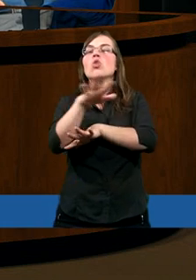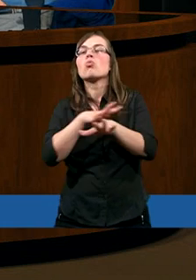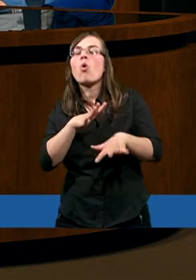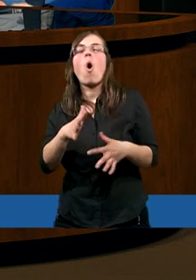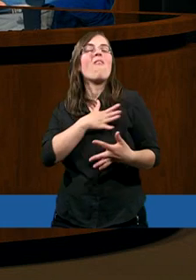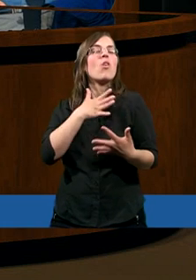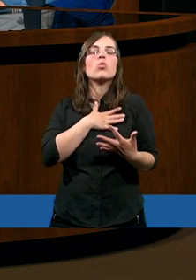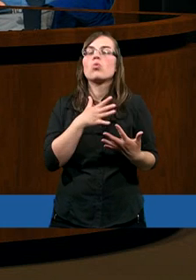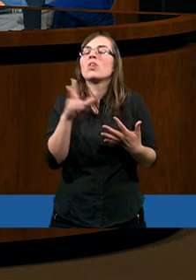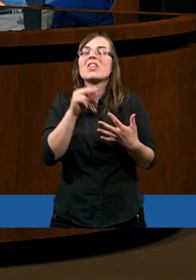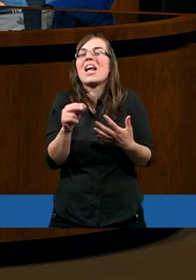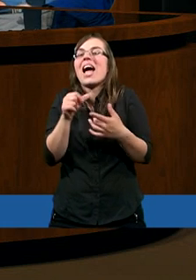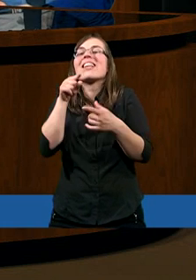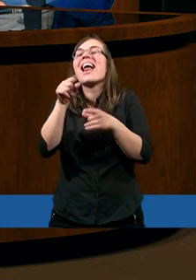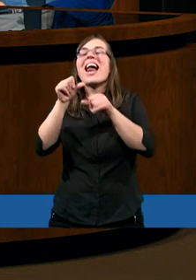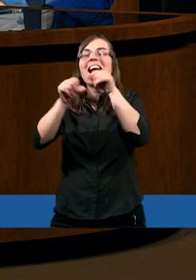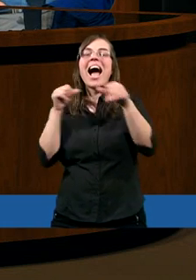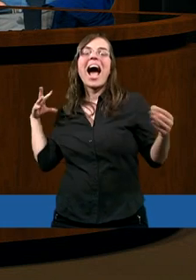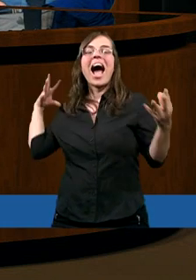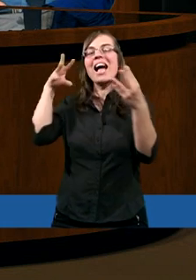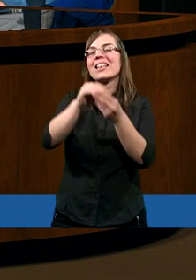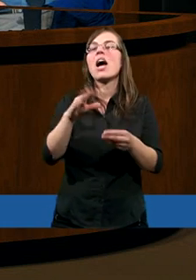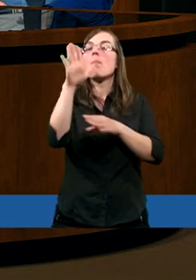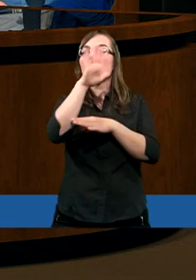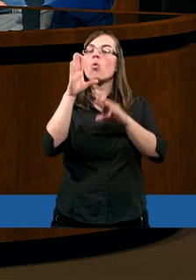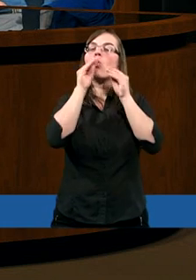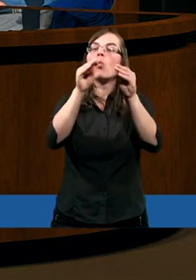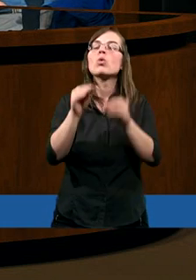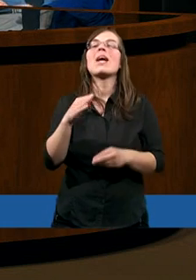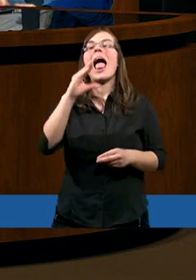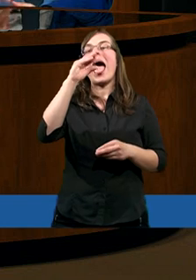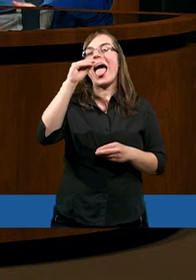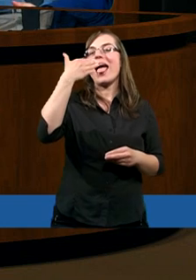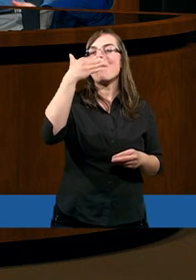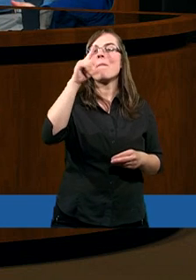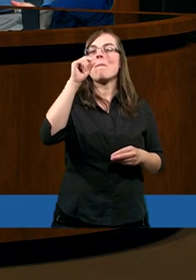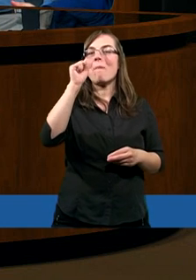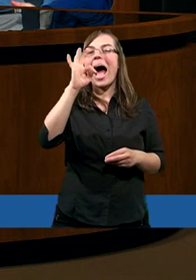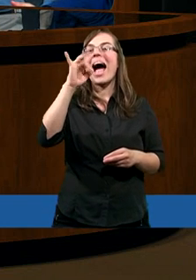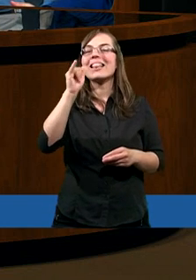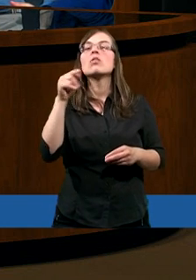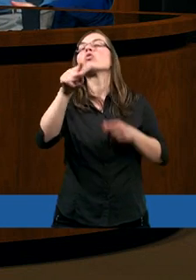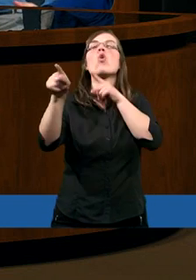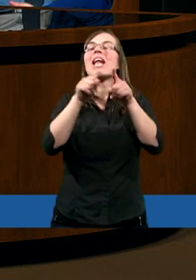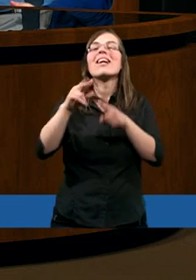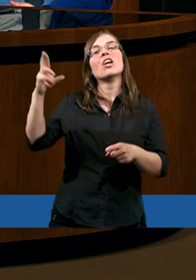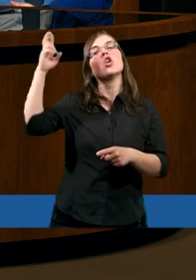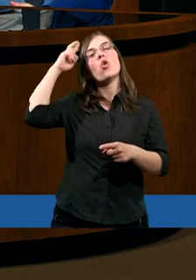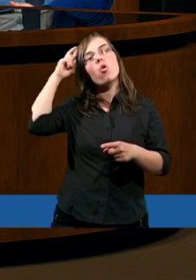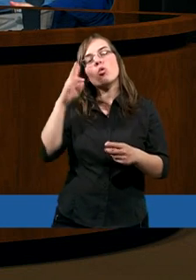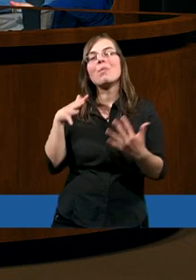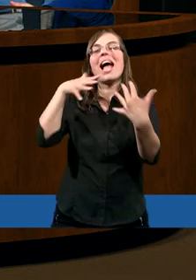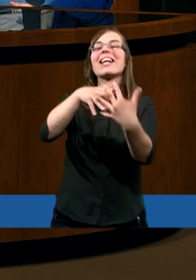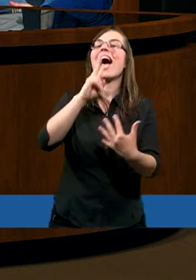naprawdę widzę, że przez te lata Bóg mnie uczy takiej empatii, patrzenia na innych, ich oczami.